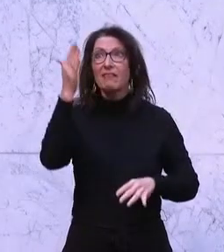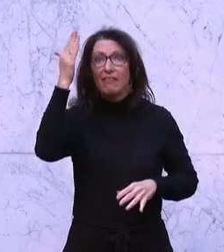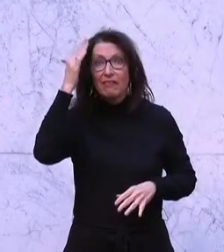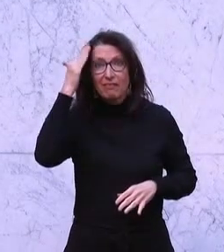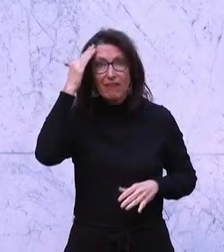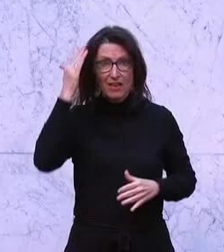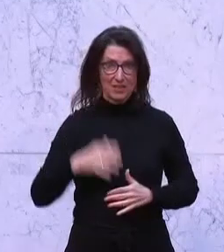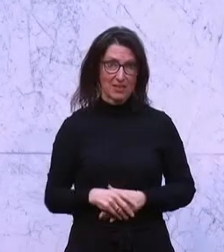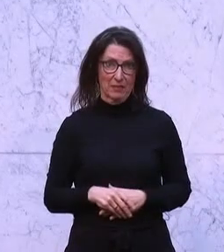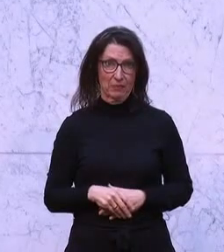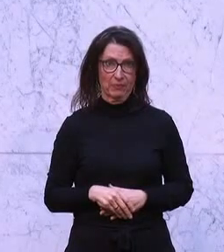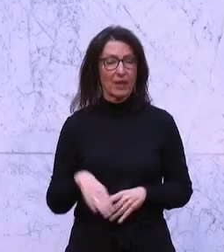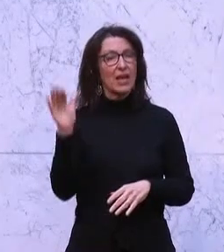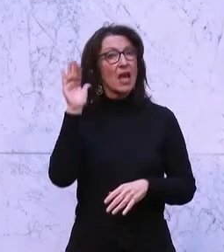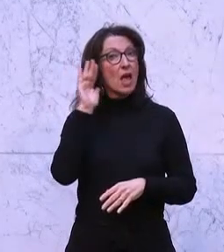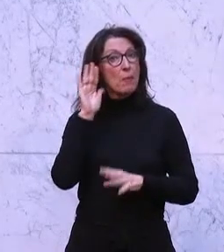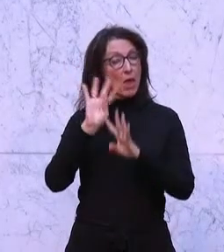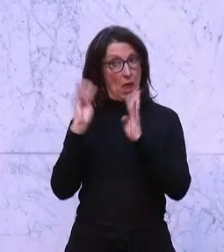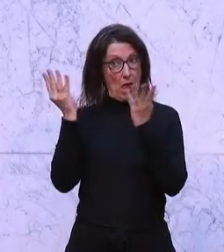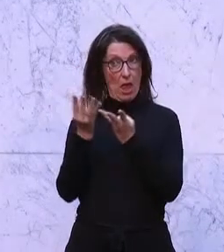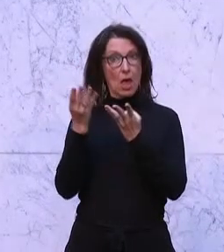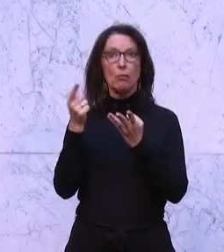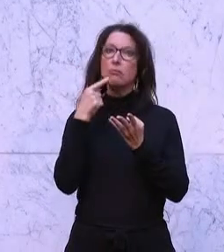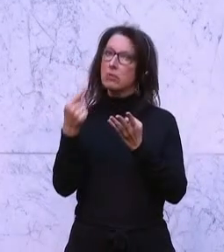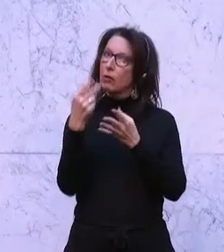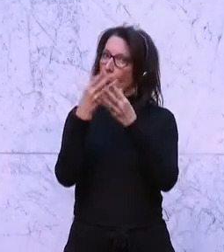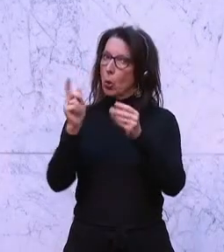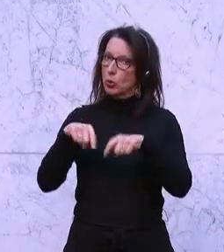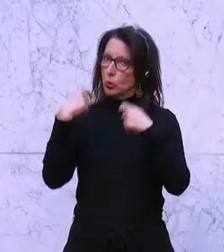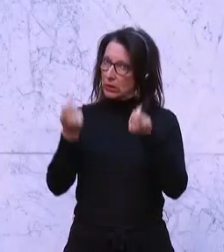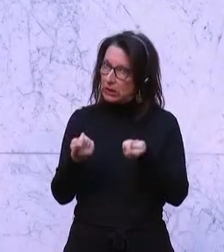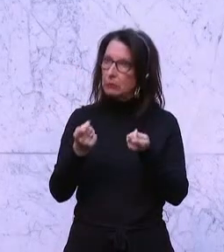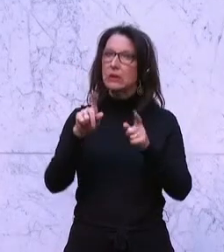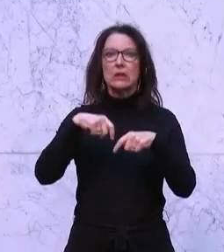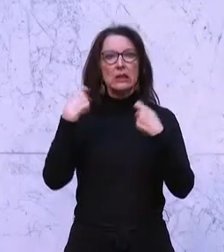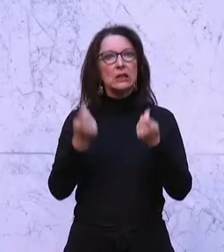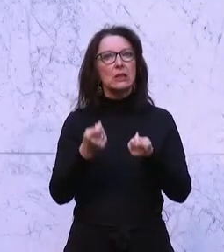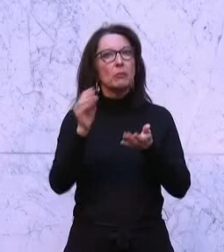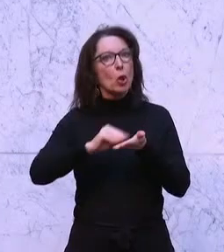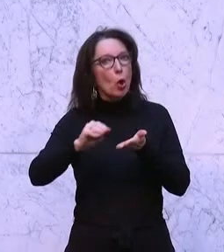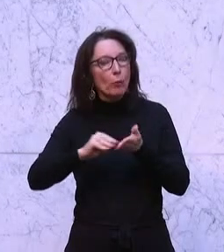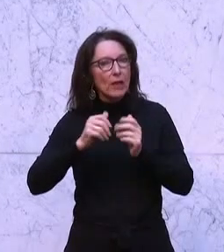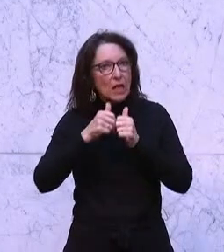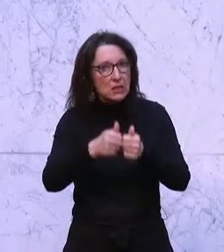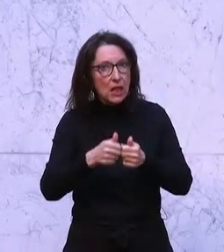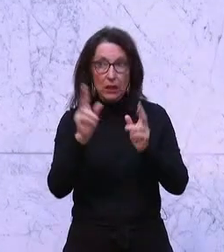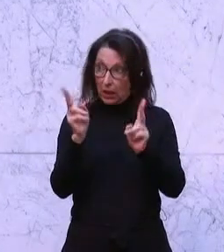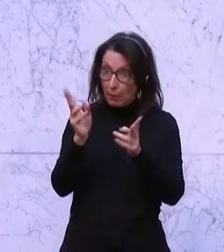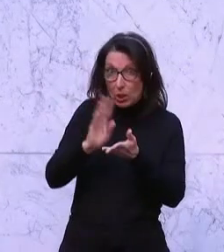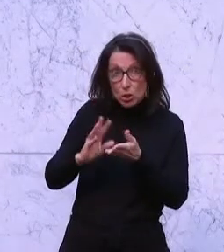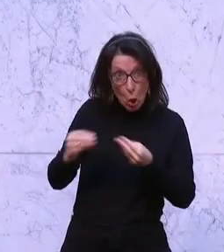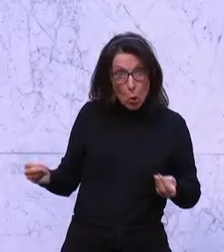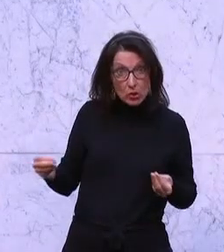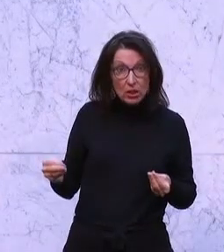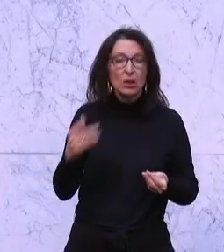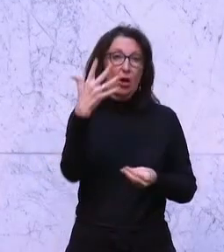Im Hearing gäbe es eine Lösung, es wurde gesagt, mittels der Ressource Dokumentationsassistent kann das gelöst werden. Und es dauert